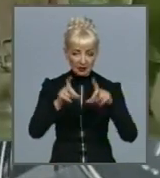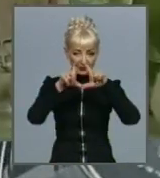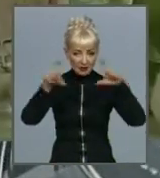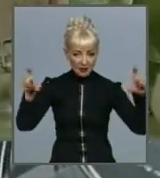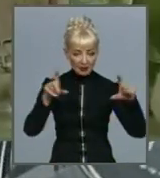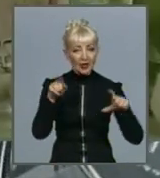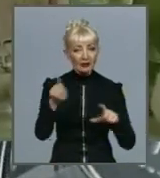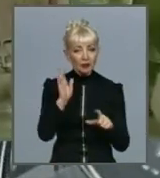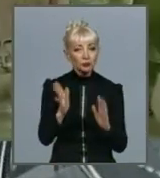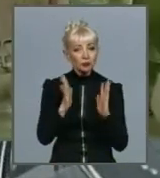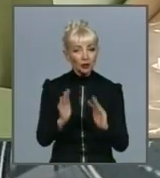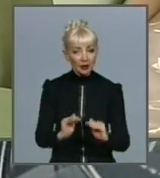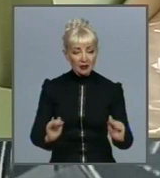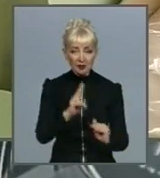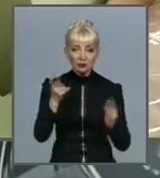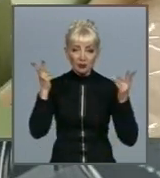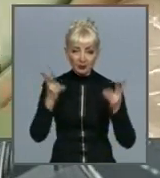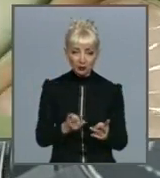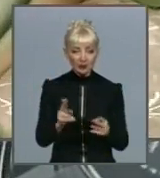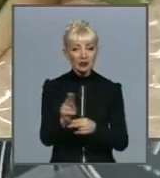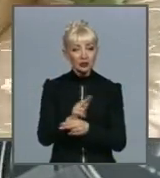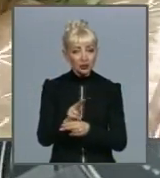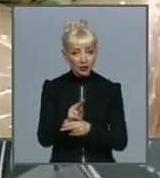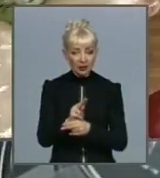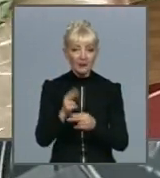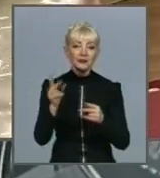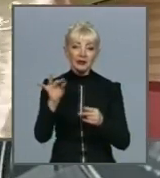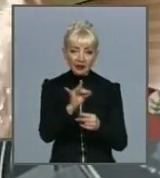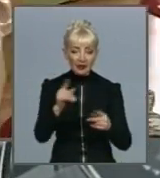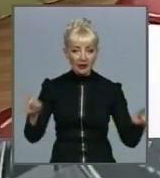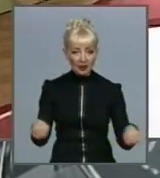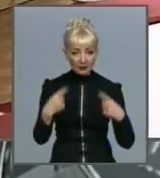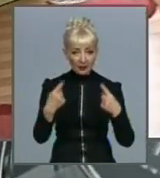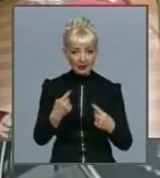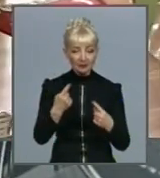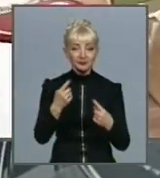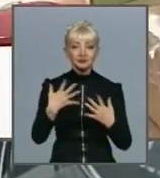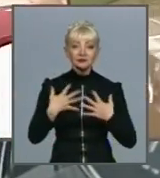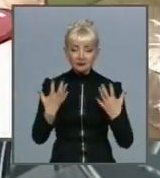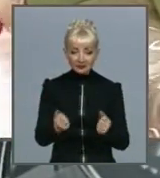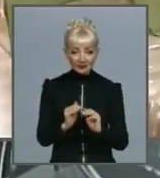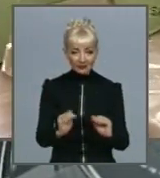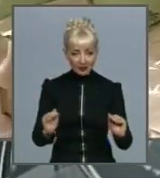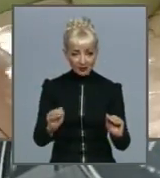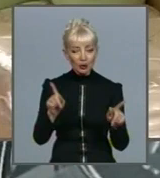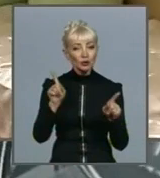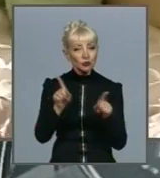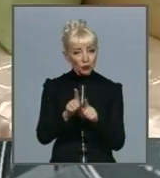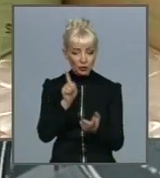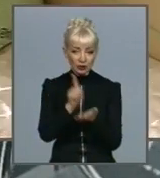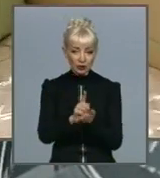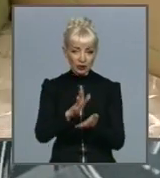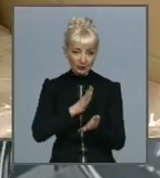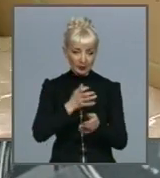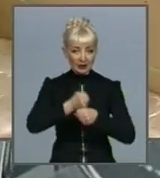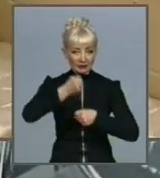діти, які потребують лікування і реабілітації. Здорові діти з цих закладів теж мають бути влаштовані у родичів, знайомих